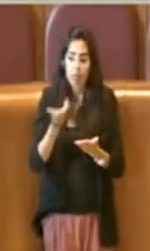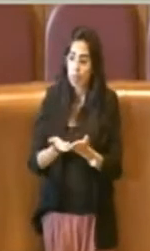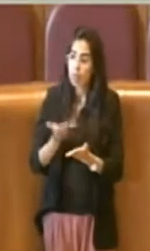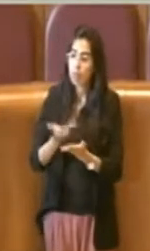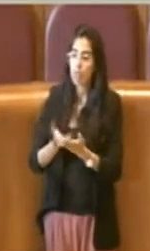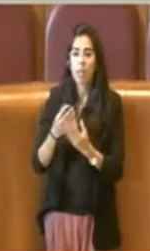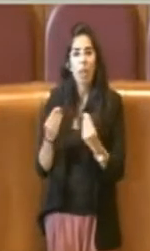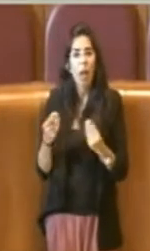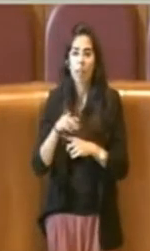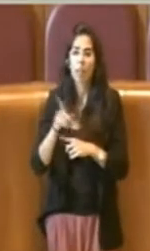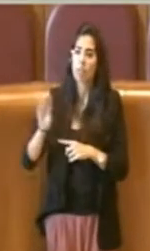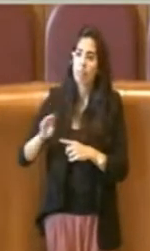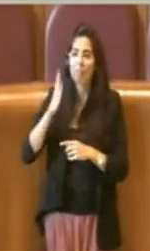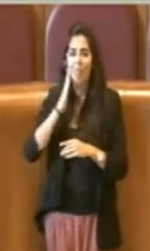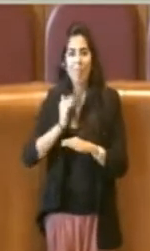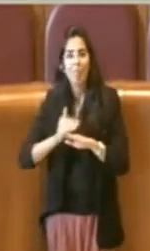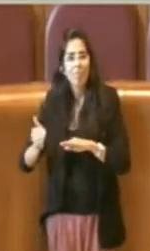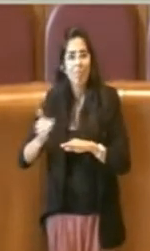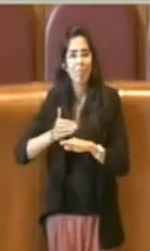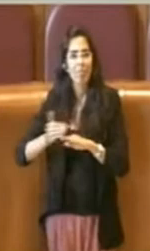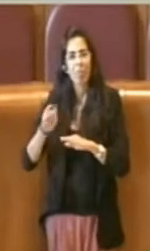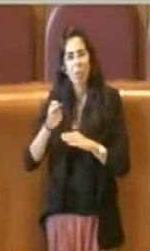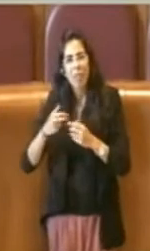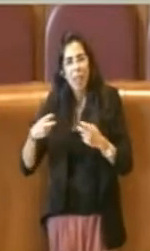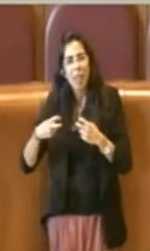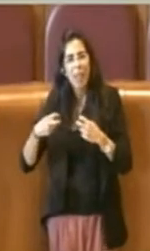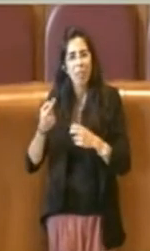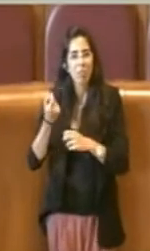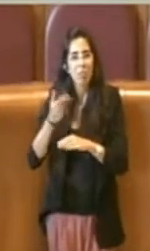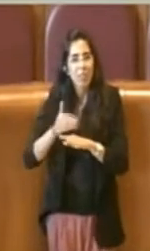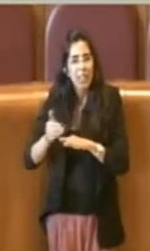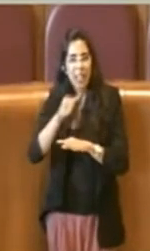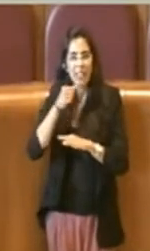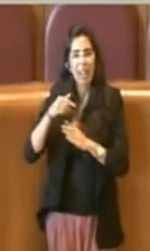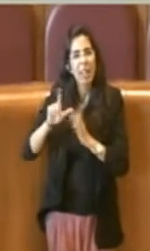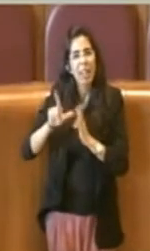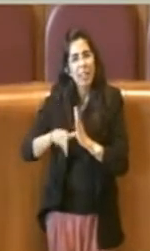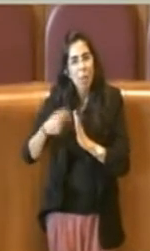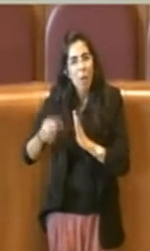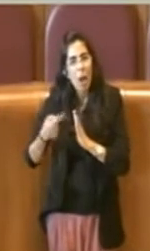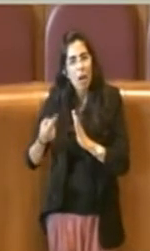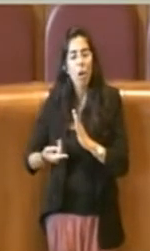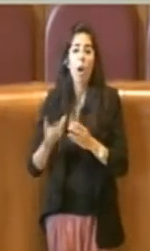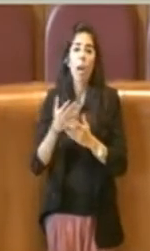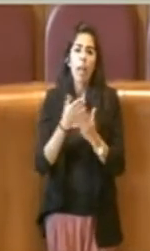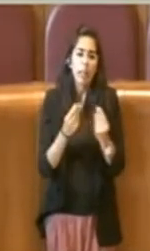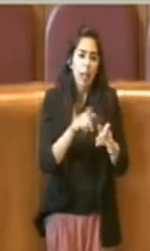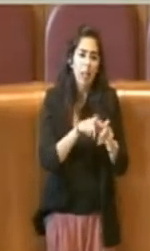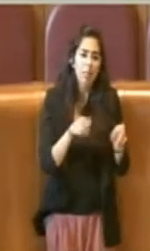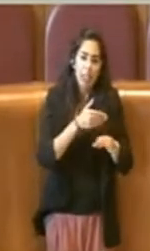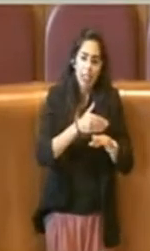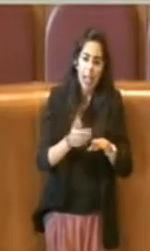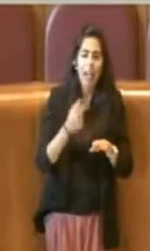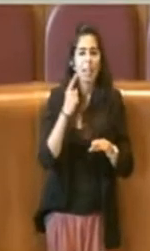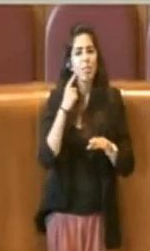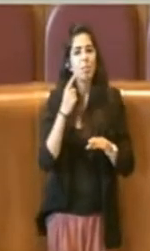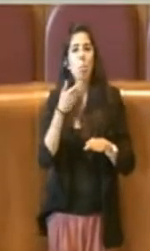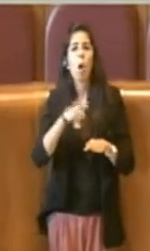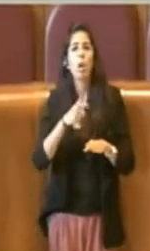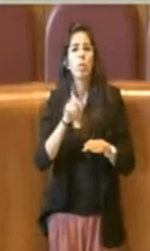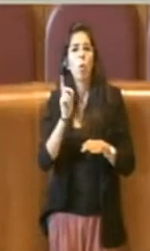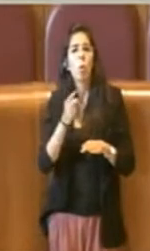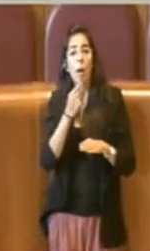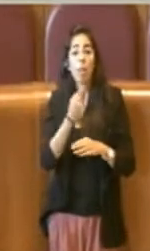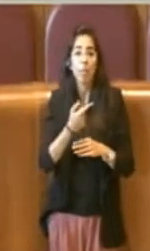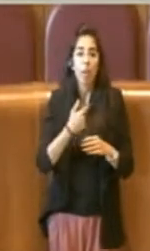c'erano comunque i ritardatari e la motivazione adotta da molti ritardatari era che partendo per